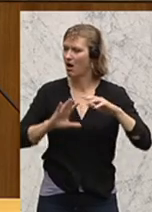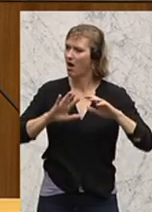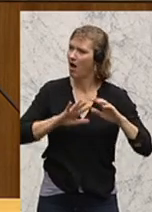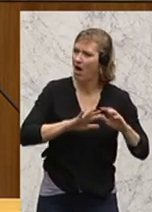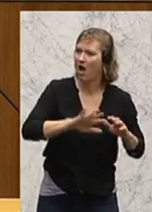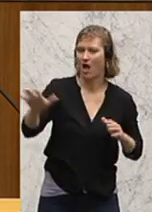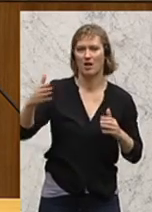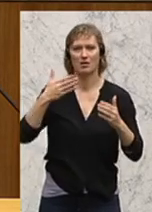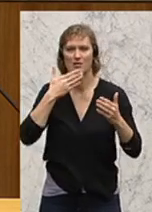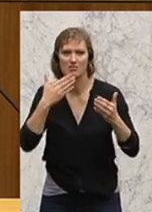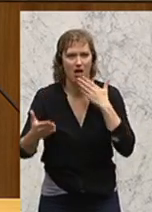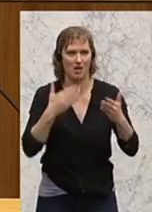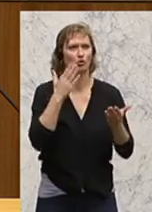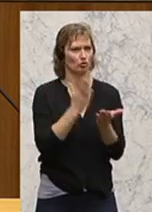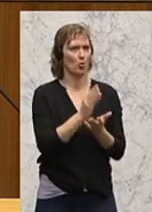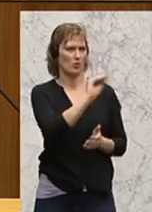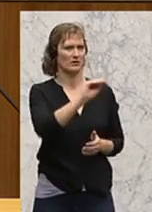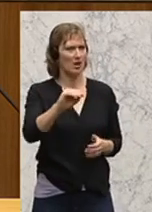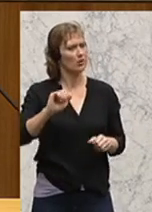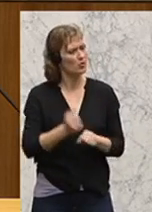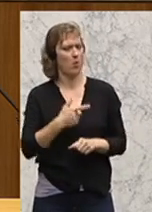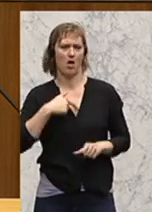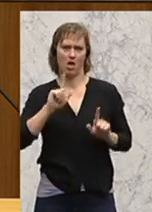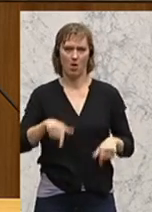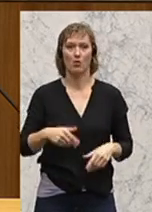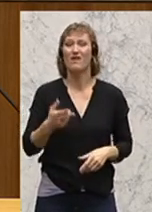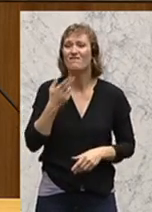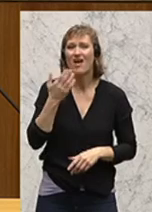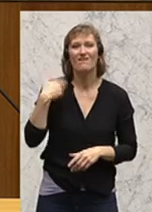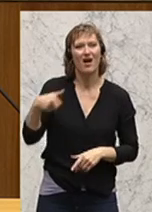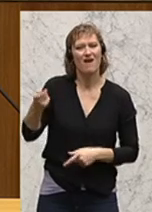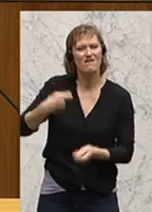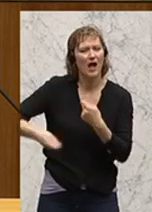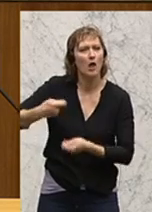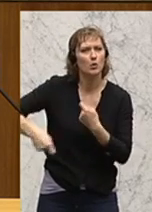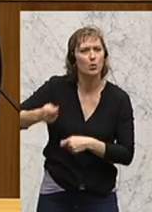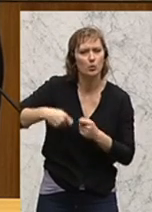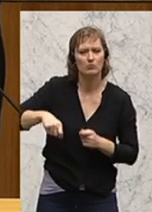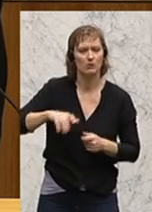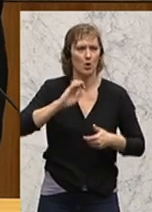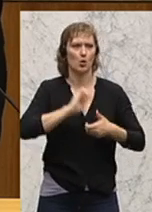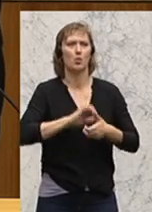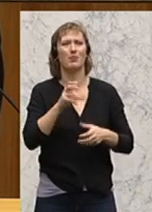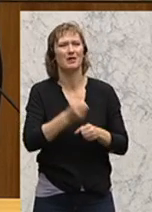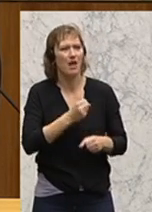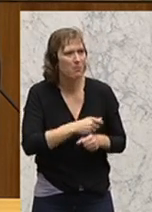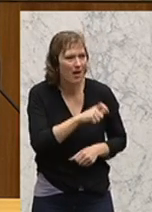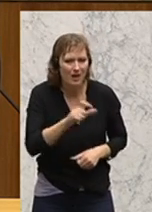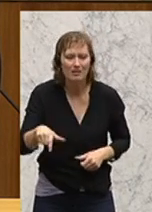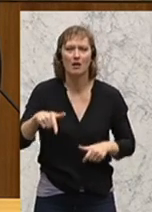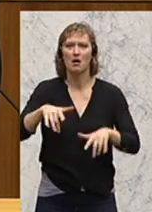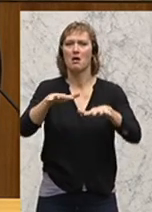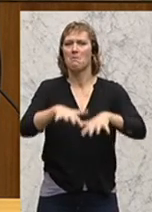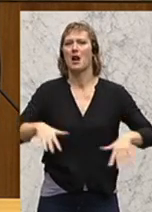Es wurde schon der Dank ausgesprochen. Ich möchte mich bei allen verhandeln, bei unseren Clubmitarbeiterinnen und Mitarbeitern, bei der